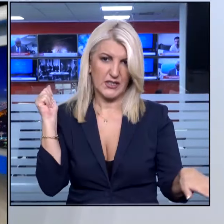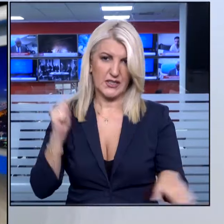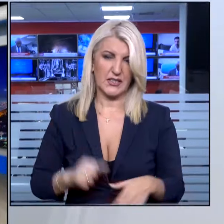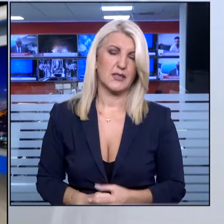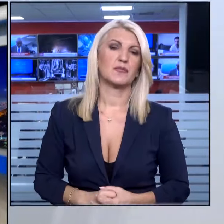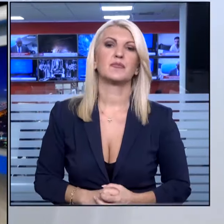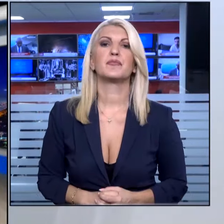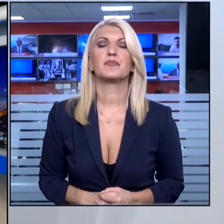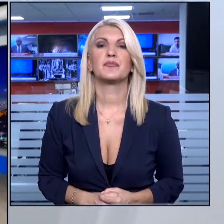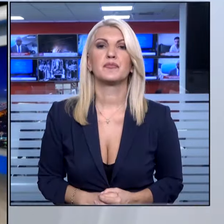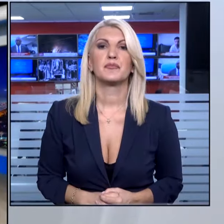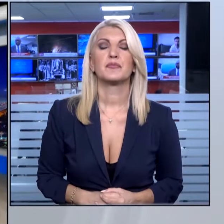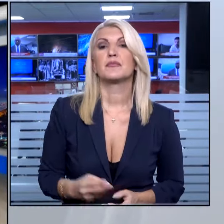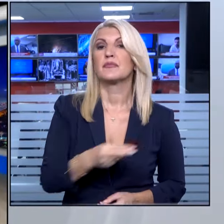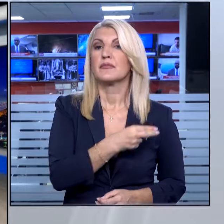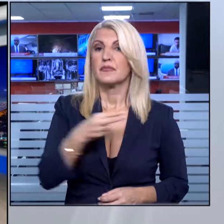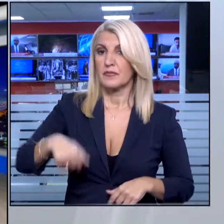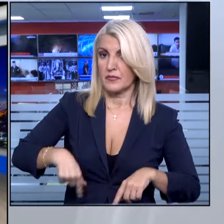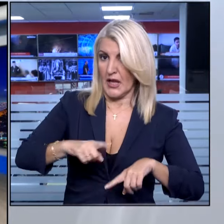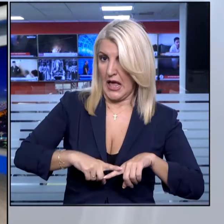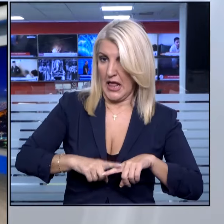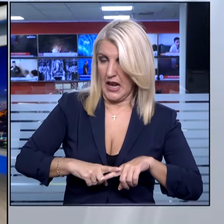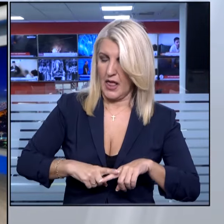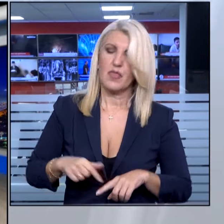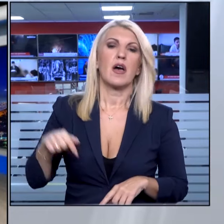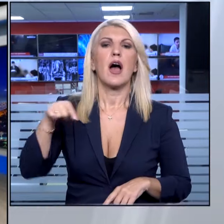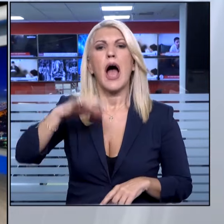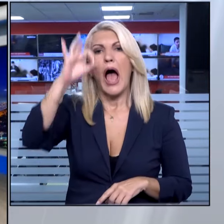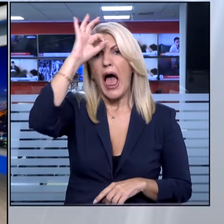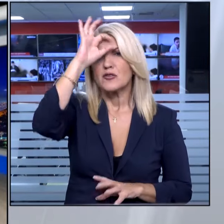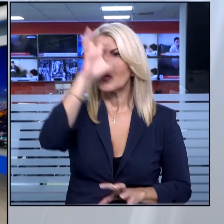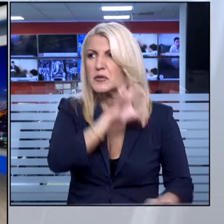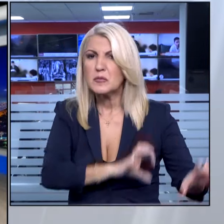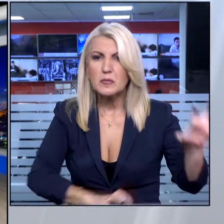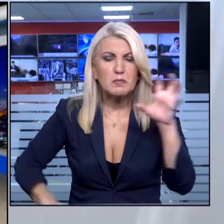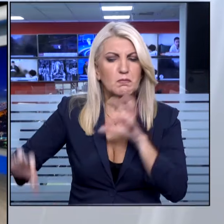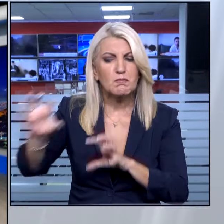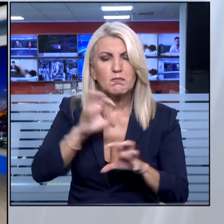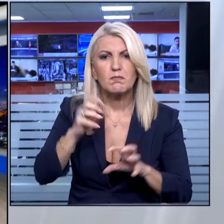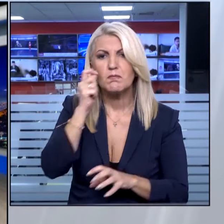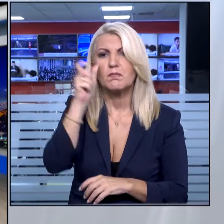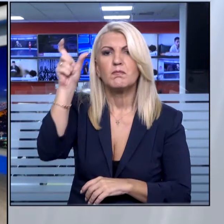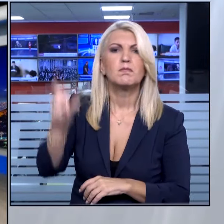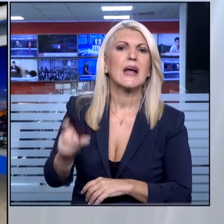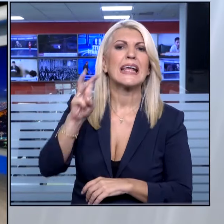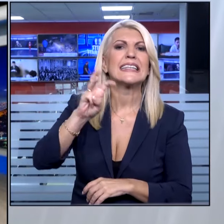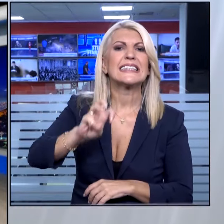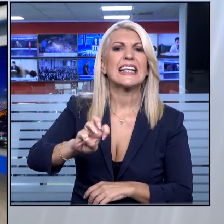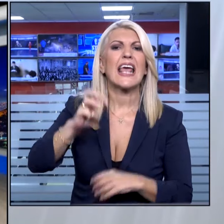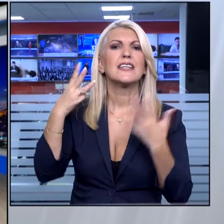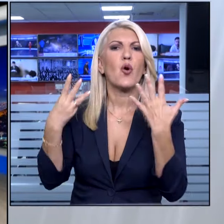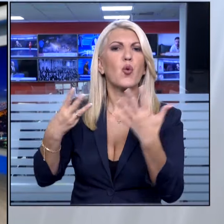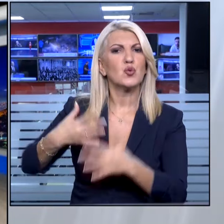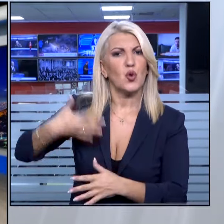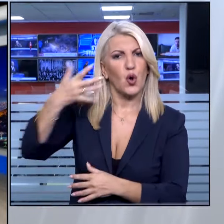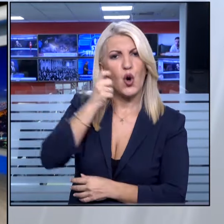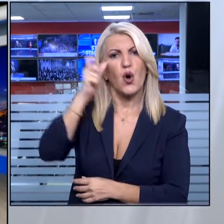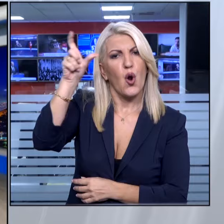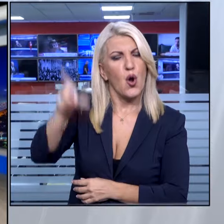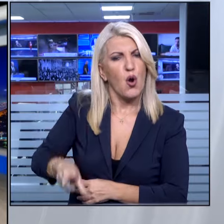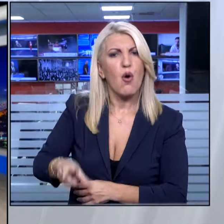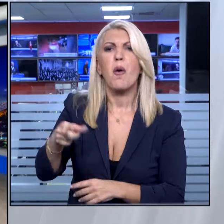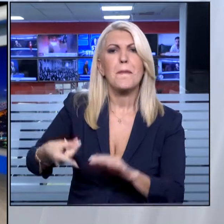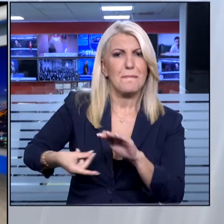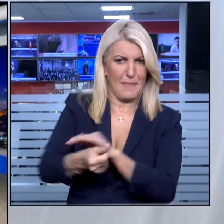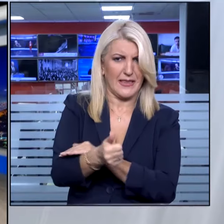Εντός συνόρων, σε εξέλιξη βρίσκεται ρεύνα των αρχών για τις ακριβείς συνθήκες θανάτου 38χρονου μετανάστης στον Άγιο Παντελεήμωνα.